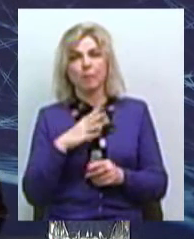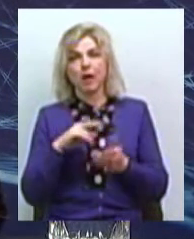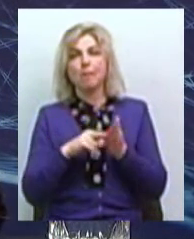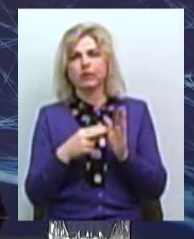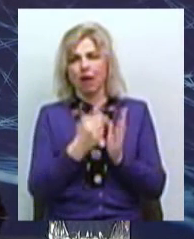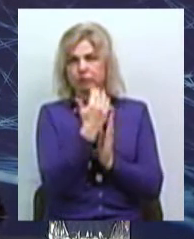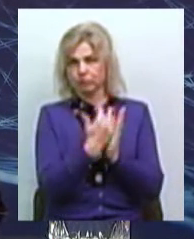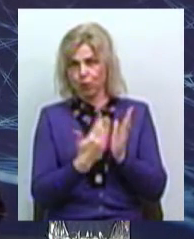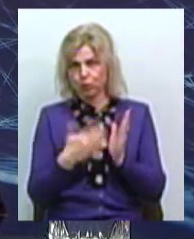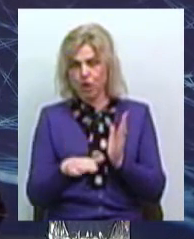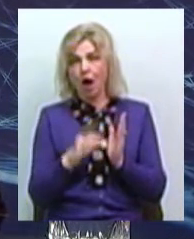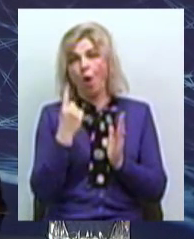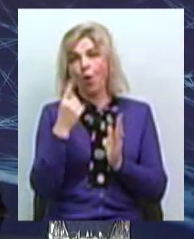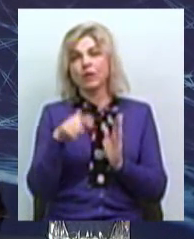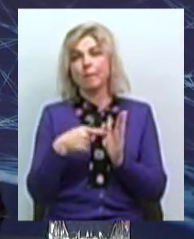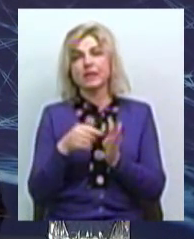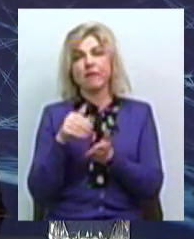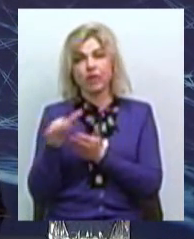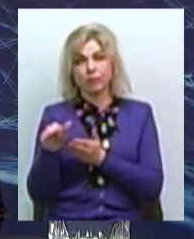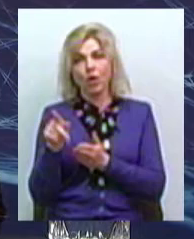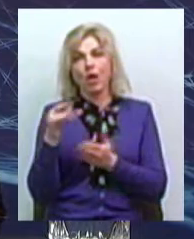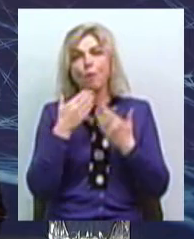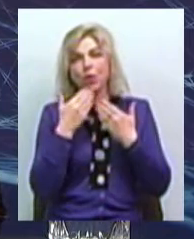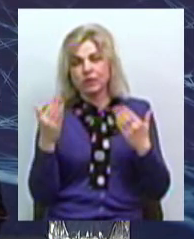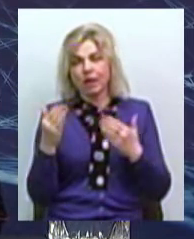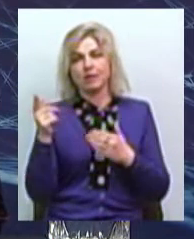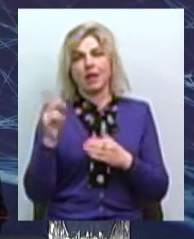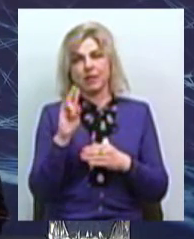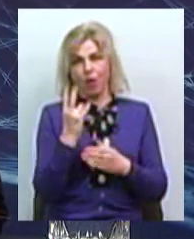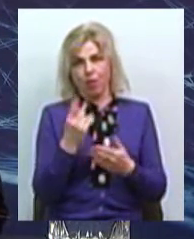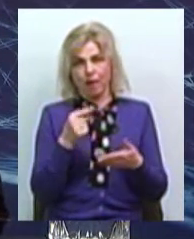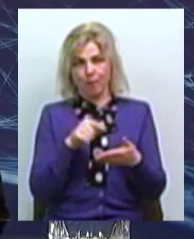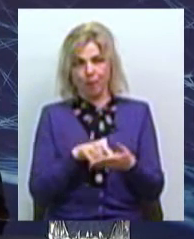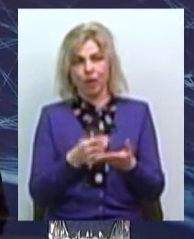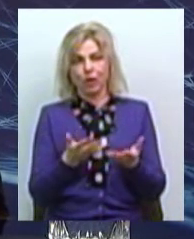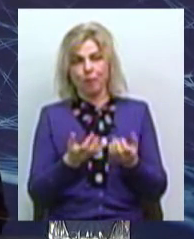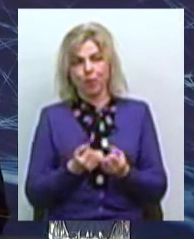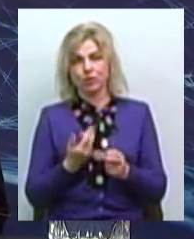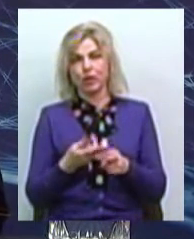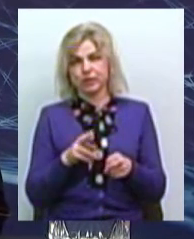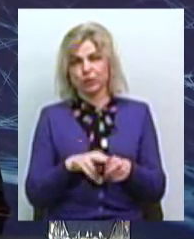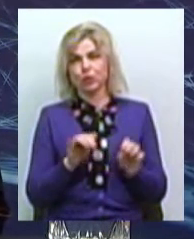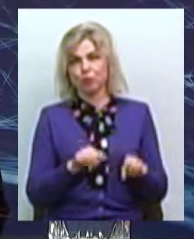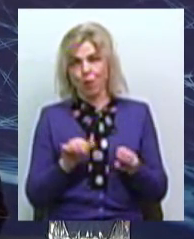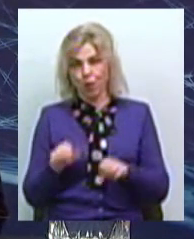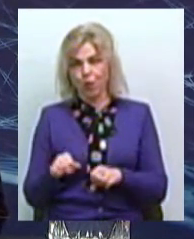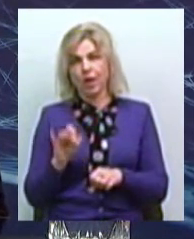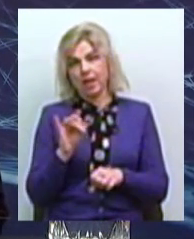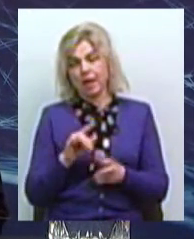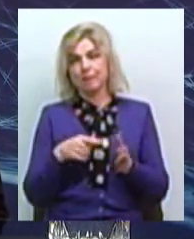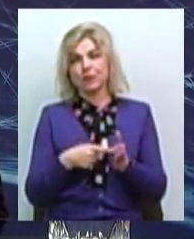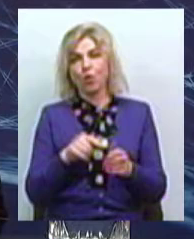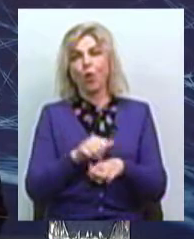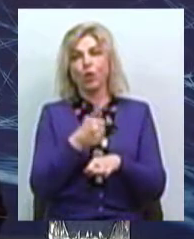сталося, що інше місто відмовилось. І в останній момент Миколаїв отримав цю змогу, і міський